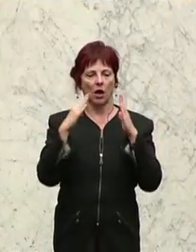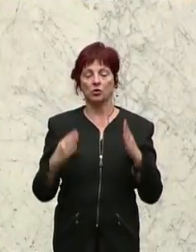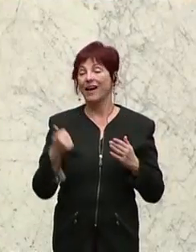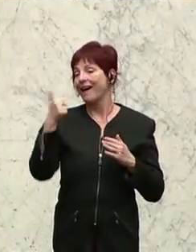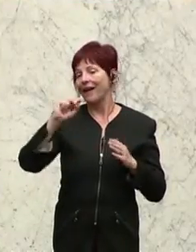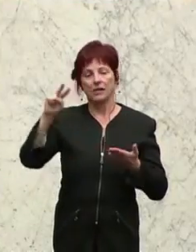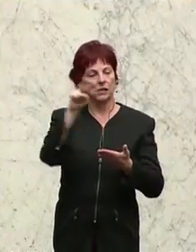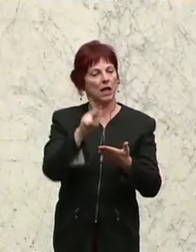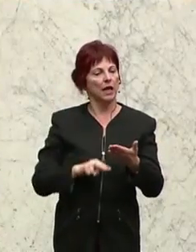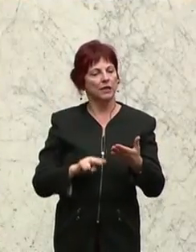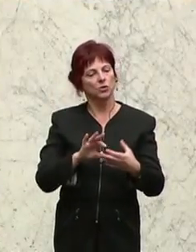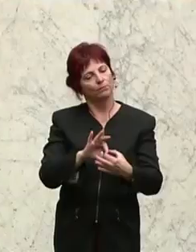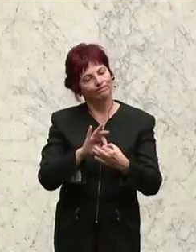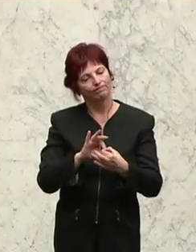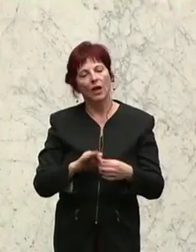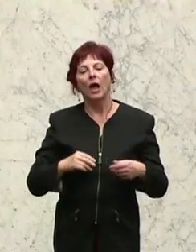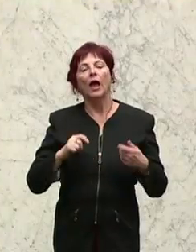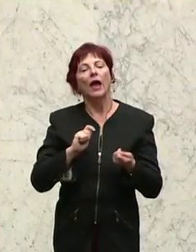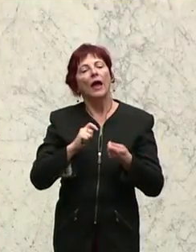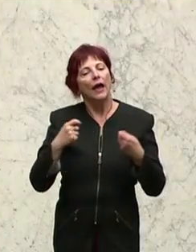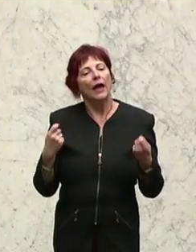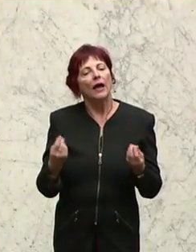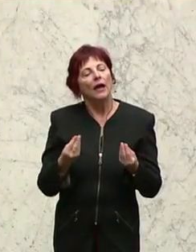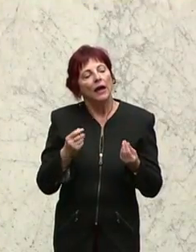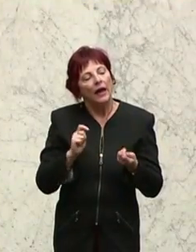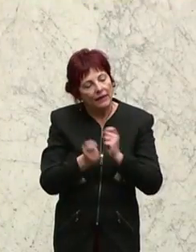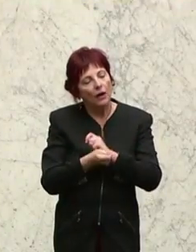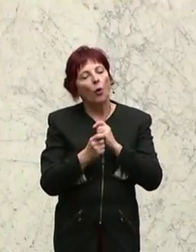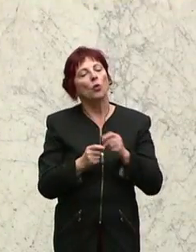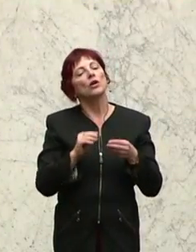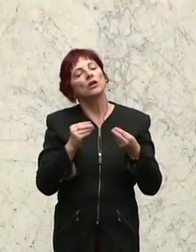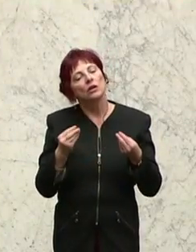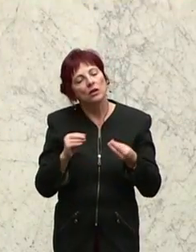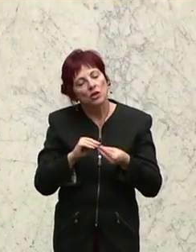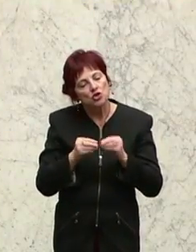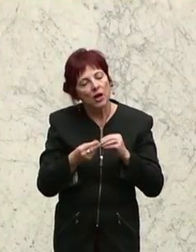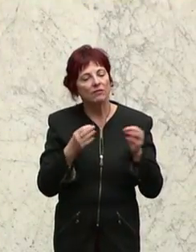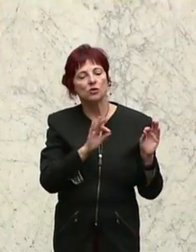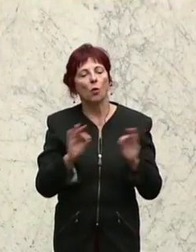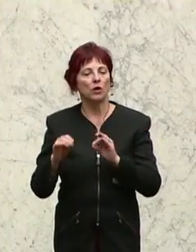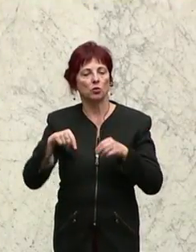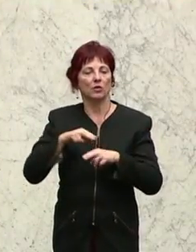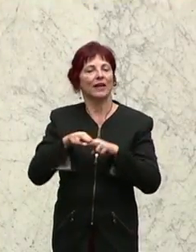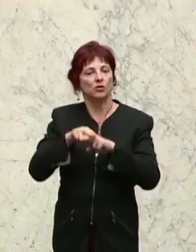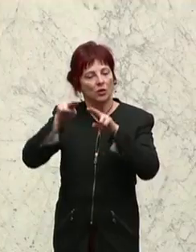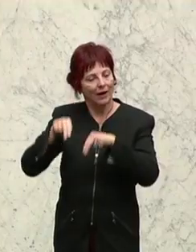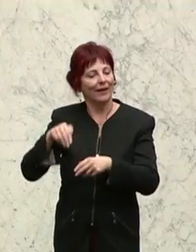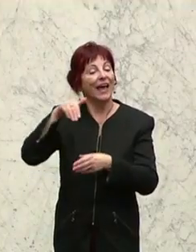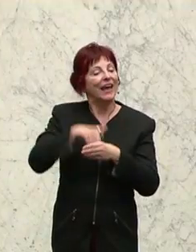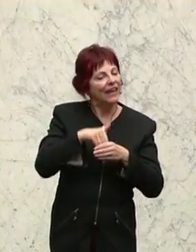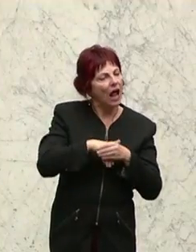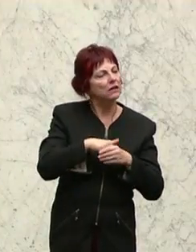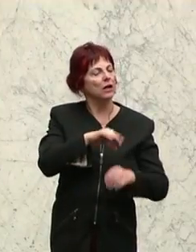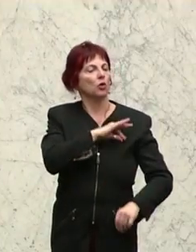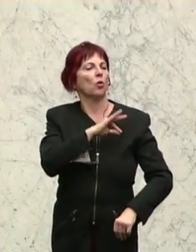eine Änderung des Geschäftsordnungsgesetzes, der Geschäftsordnung des Nationalrates. Es ist inhaltlich vom Kollegen Prost